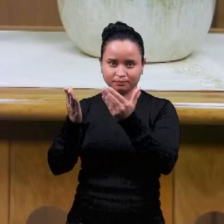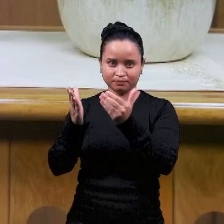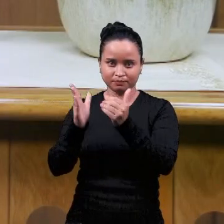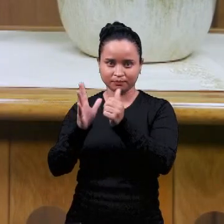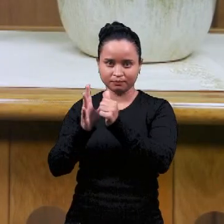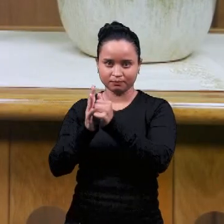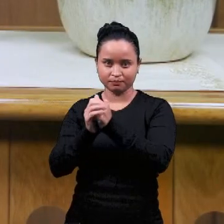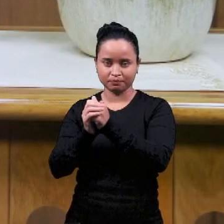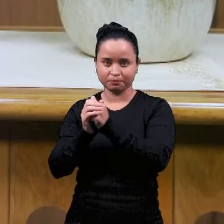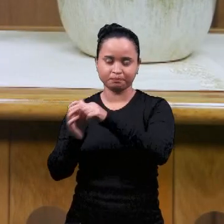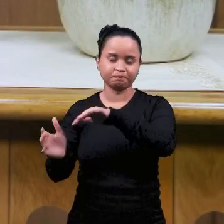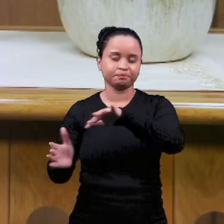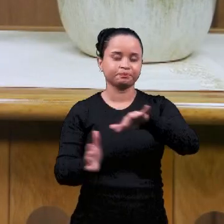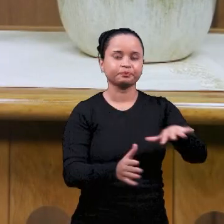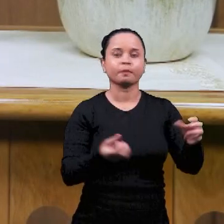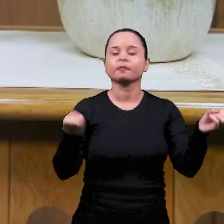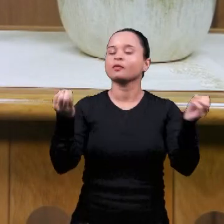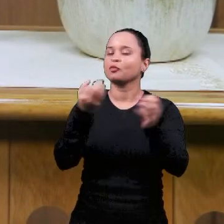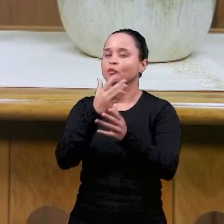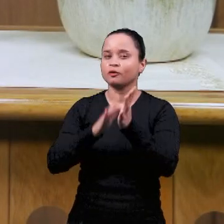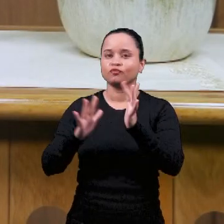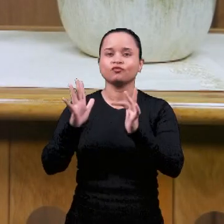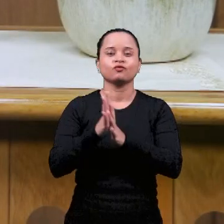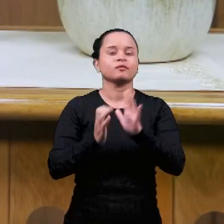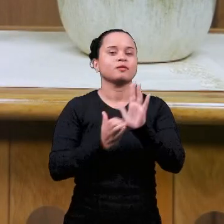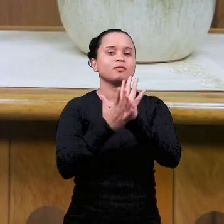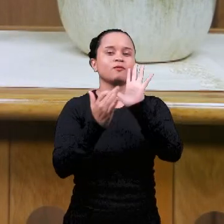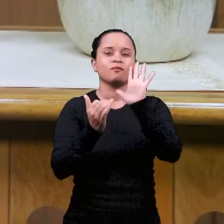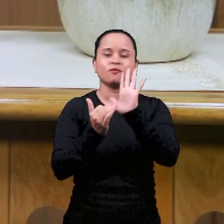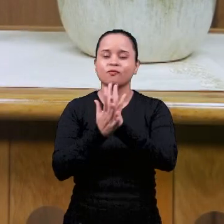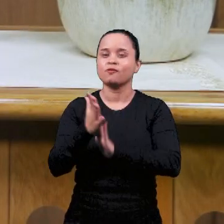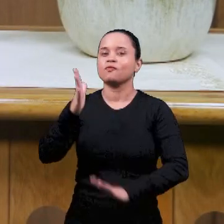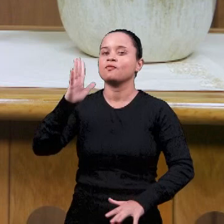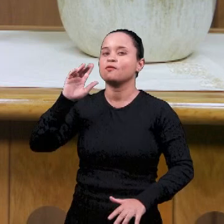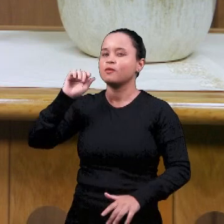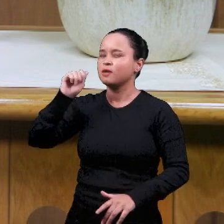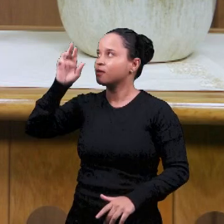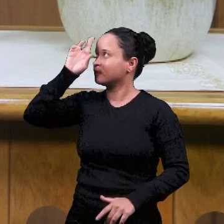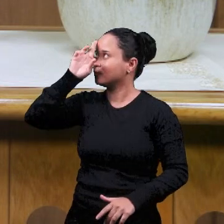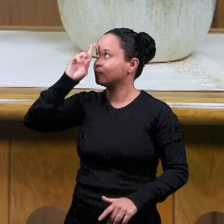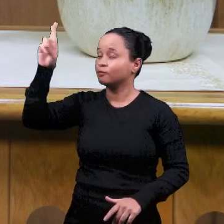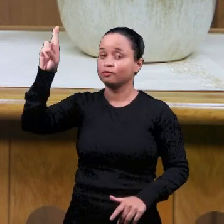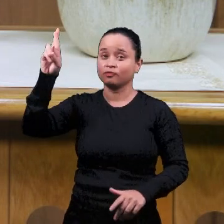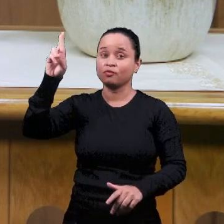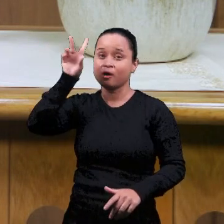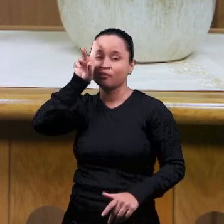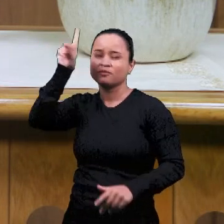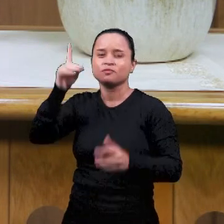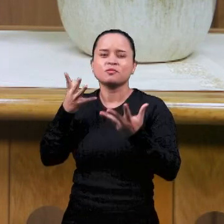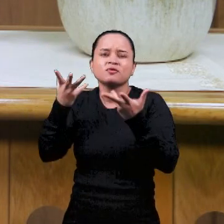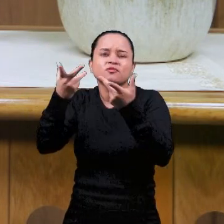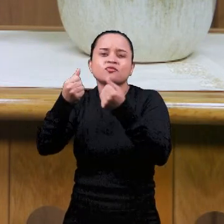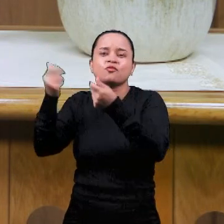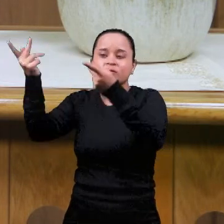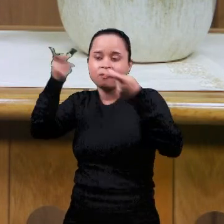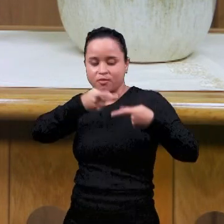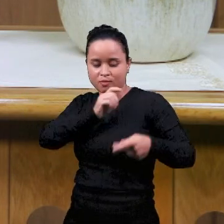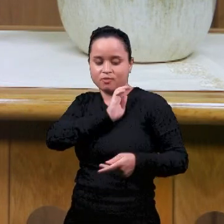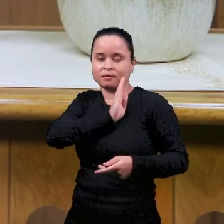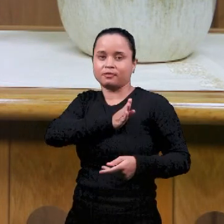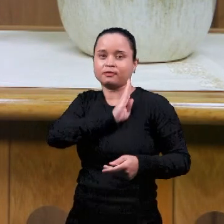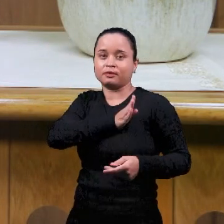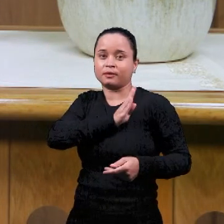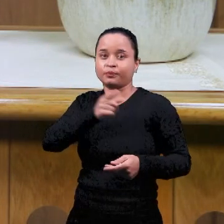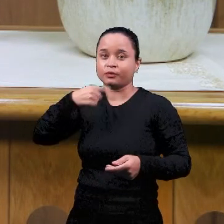Слава Иисусу, да будет прославлено имя Господа, Бога, Который посещает нас,